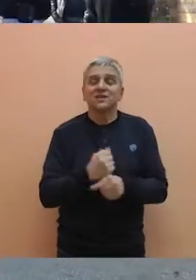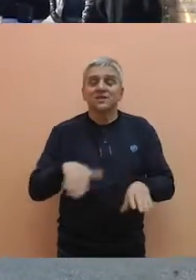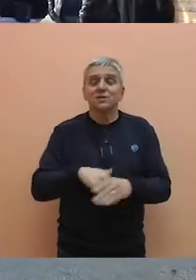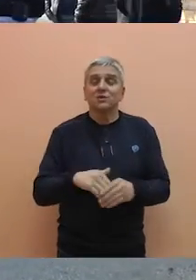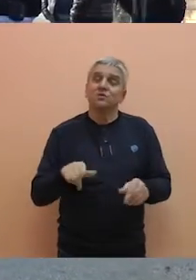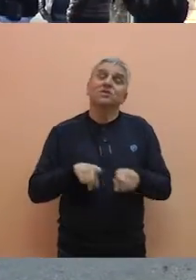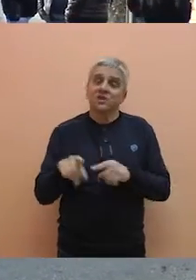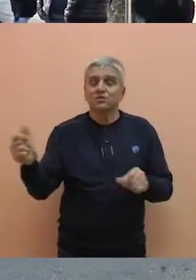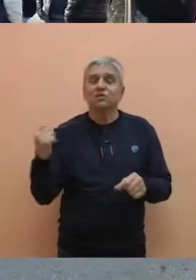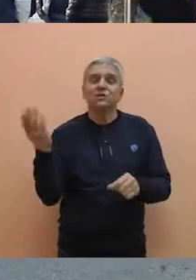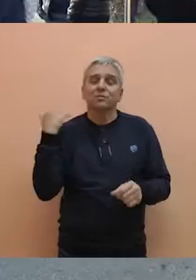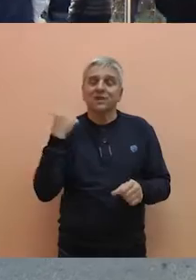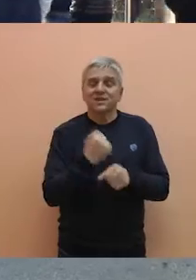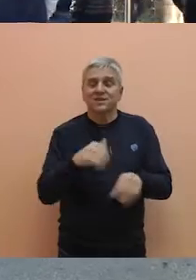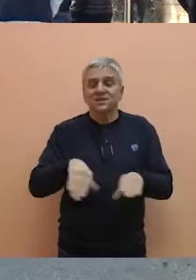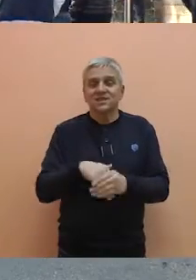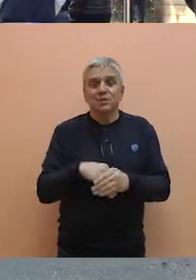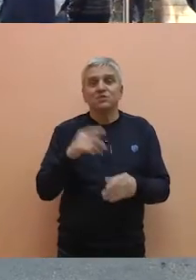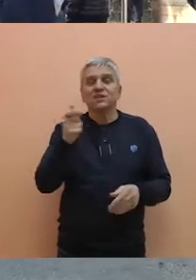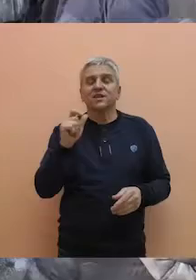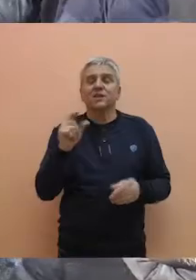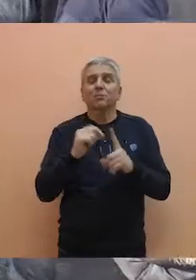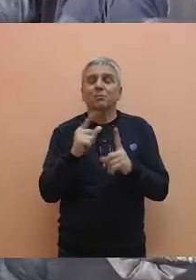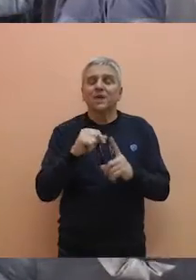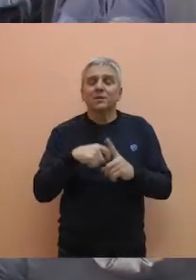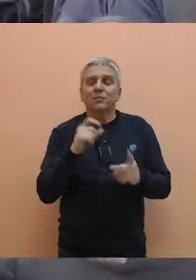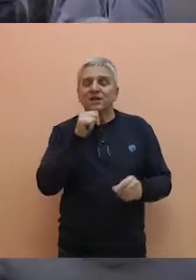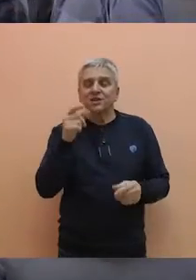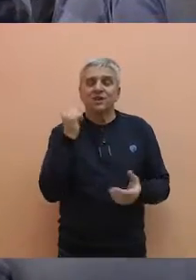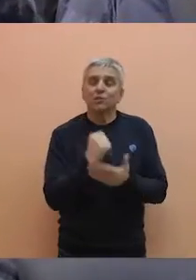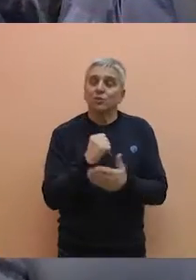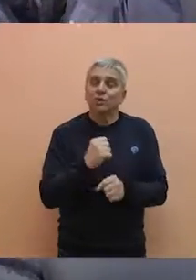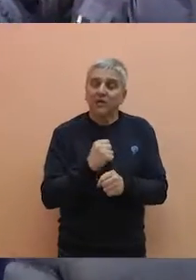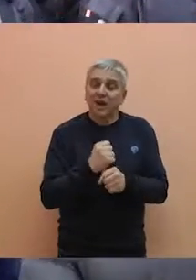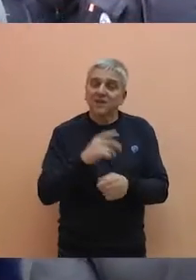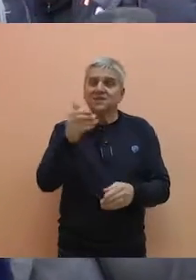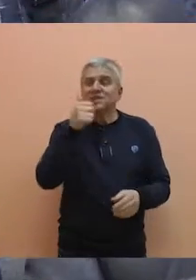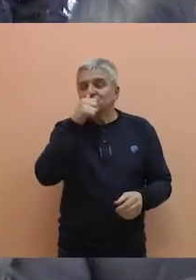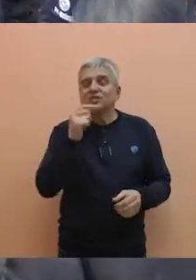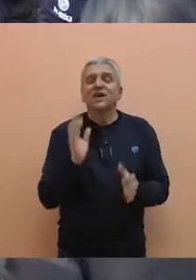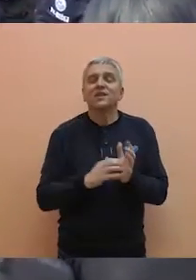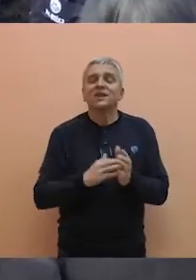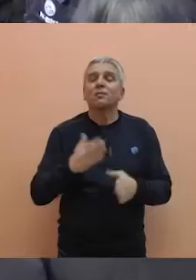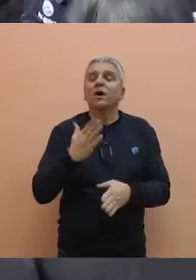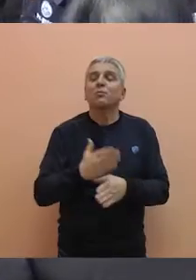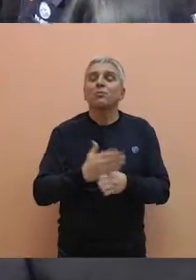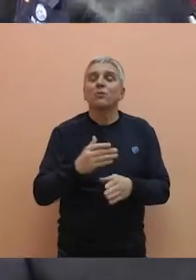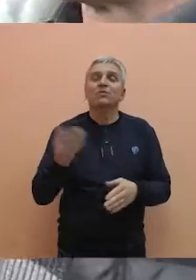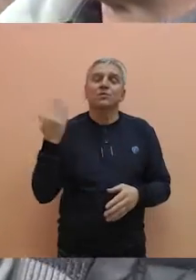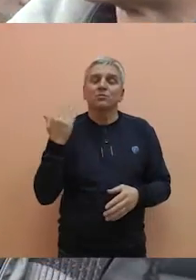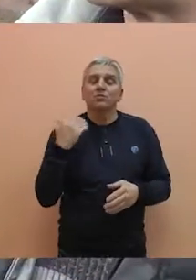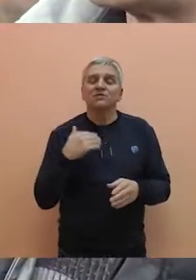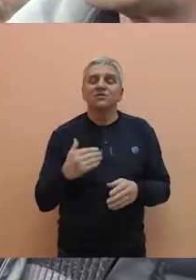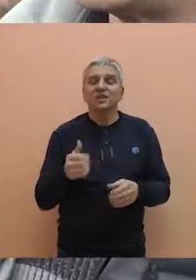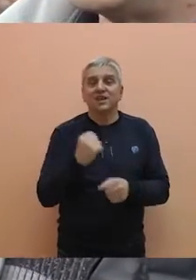zaposlenima u Piku Bečeji izradit će izveštaj u kojem će biti definisani kriterijumi za dodelu pomoći bivšim radnicima,